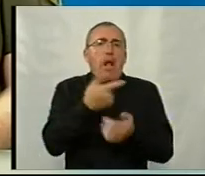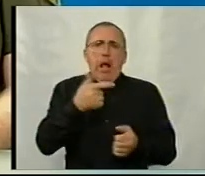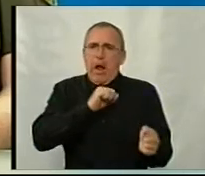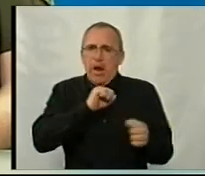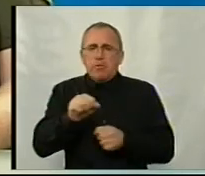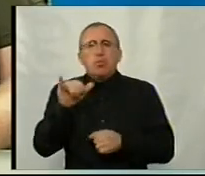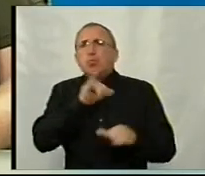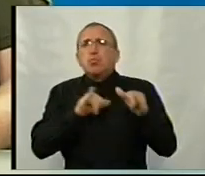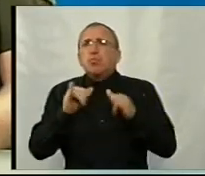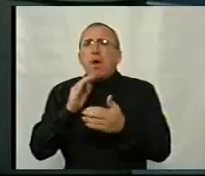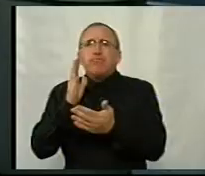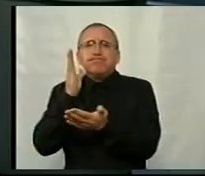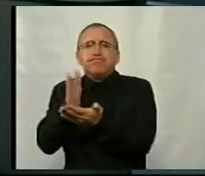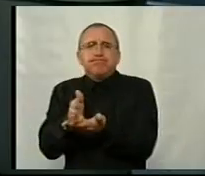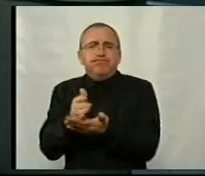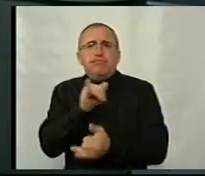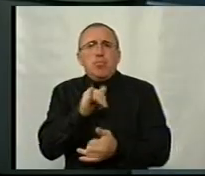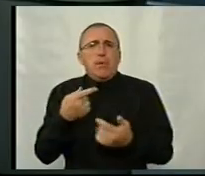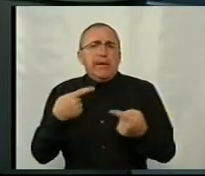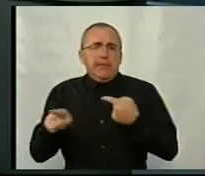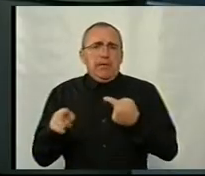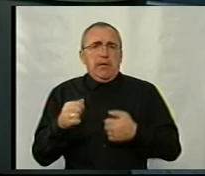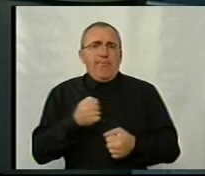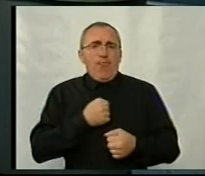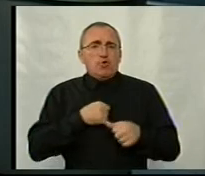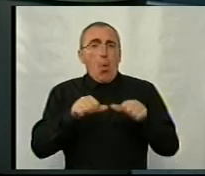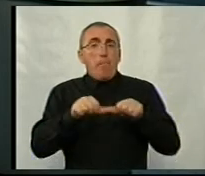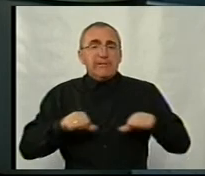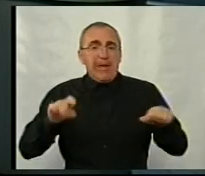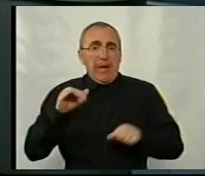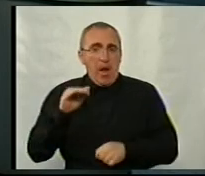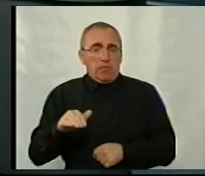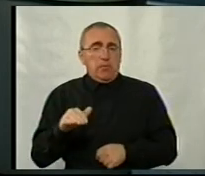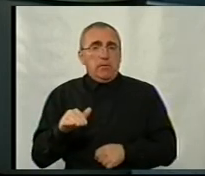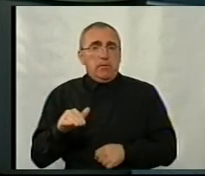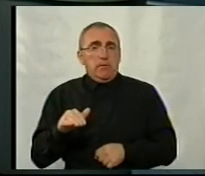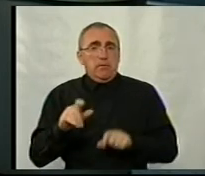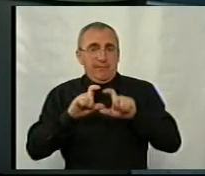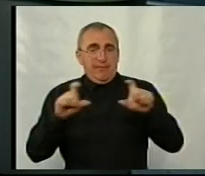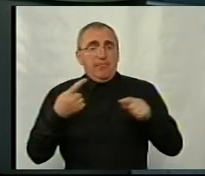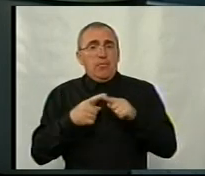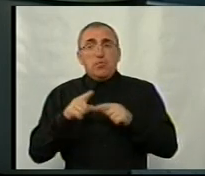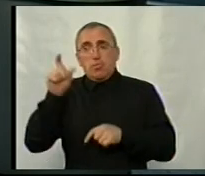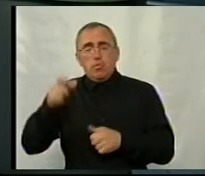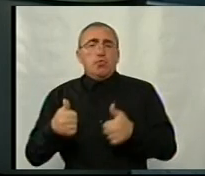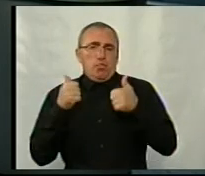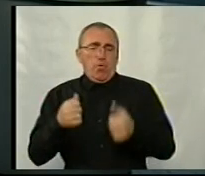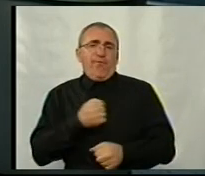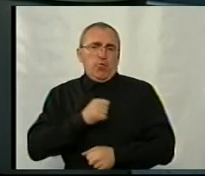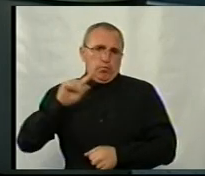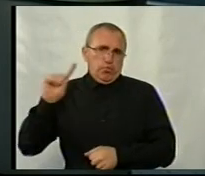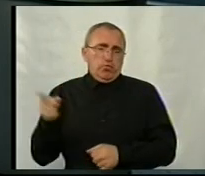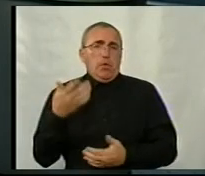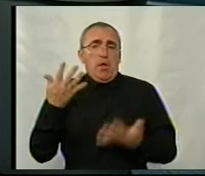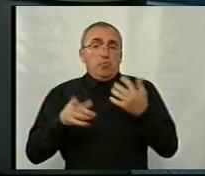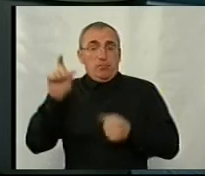і куди поставити. Ось в цьому різниця. Для військового комісаріату людина йде, це дуже добре на військову службу, особливо,